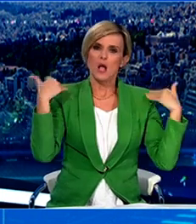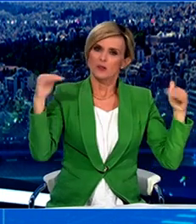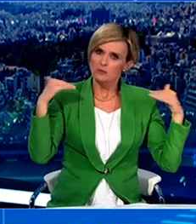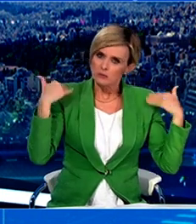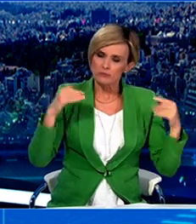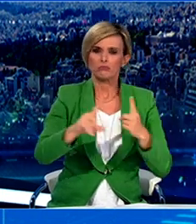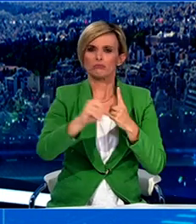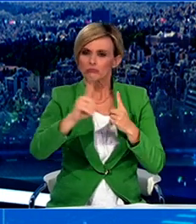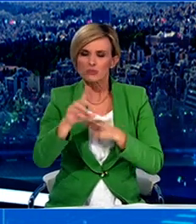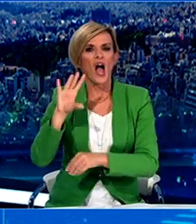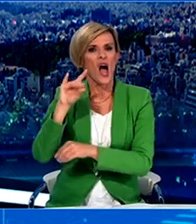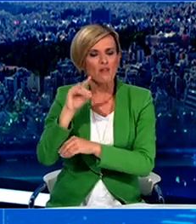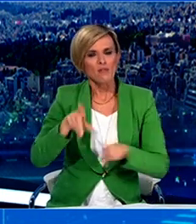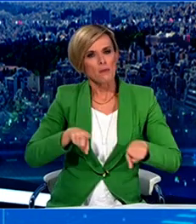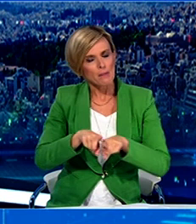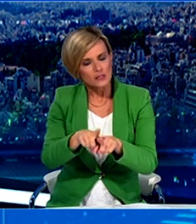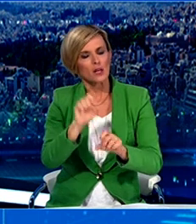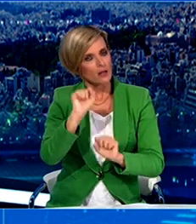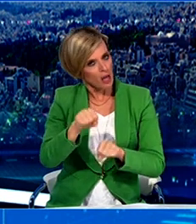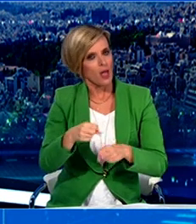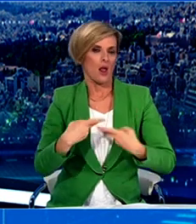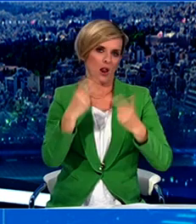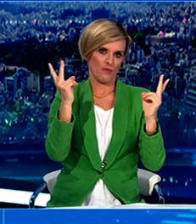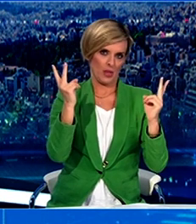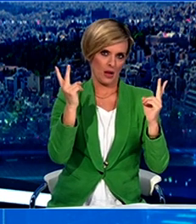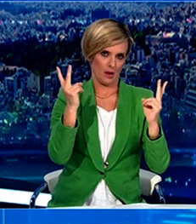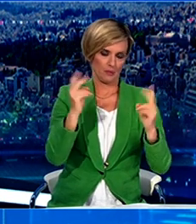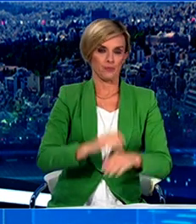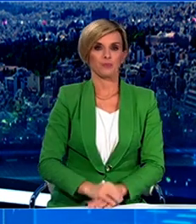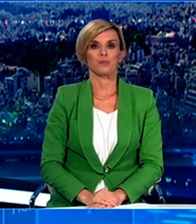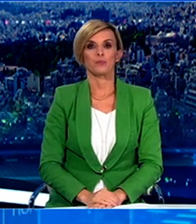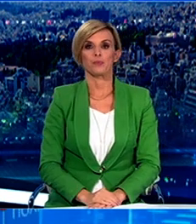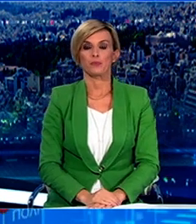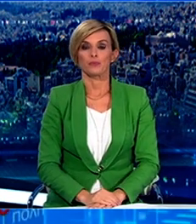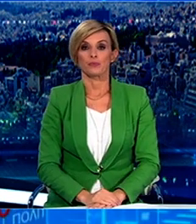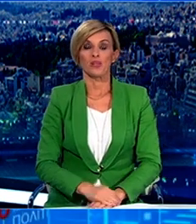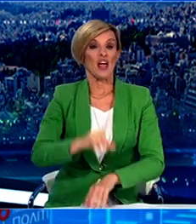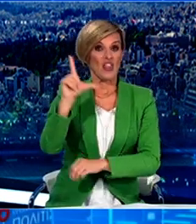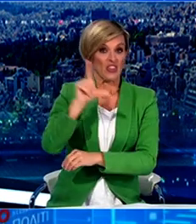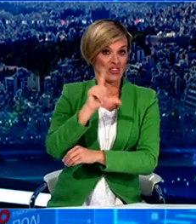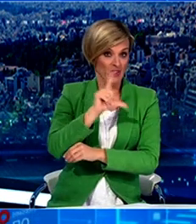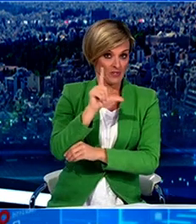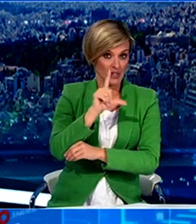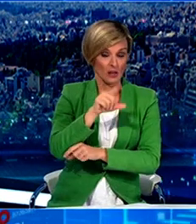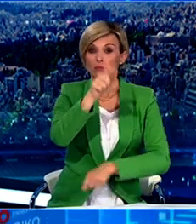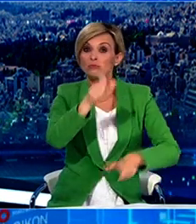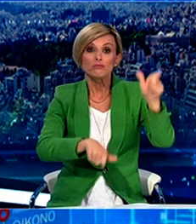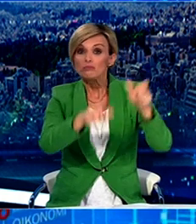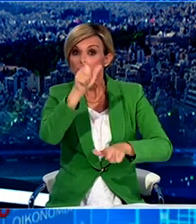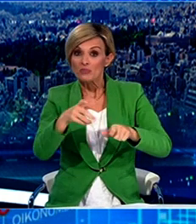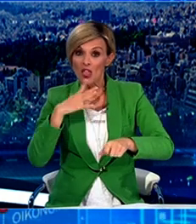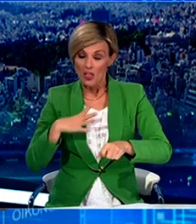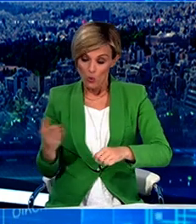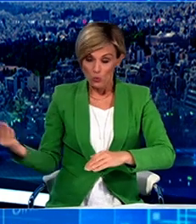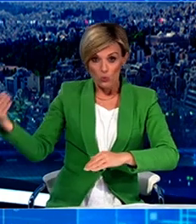μετακίνησης με κατοικίδιο γύρω από την περιοχή κατοικίας μας. Επίσης θα ήθελα να σε ενημερώσω ότι από τη Δευτέρα όσοι θέλουν να εισέλθουν στη